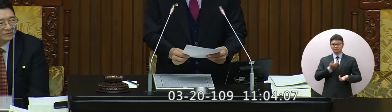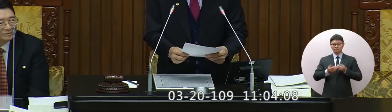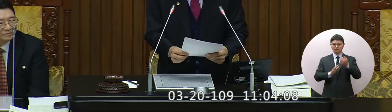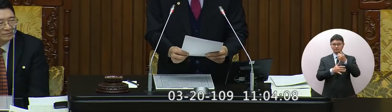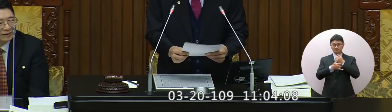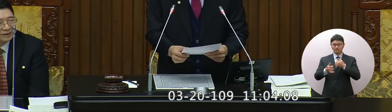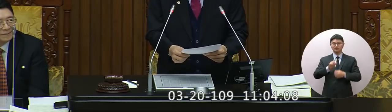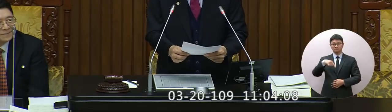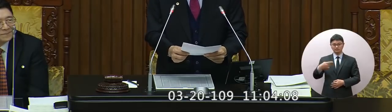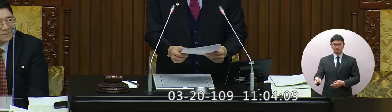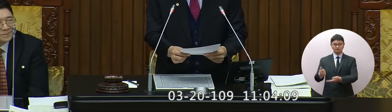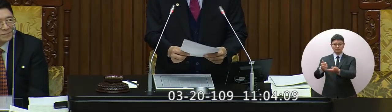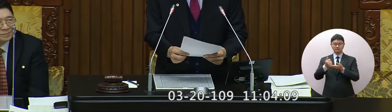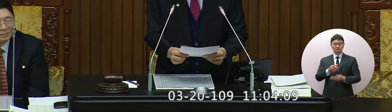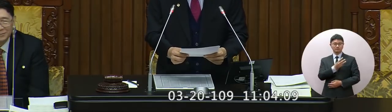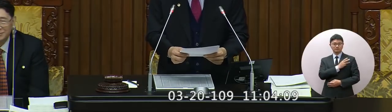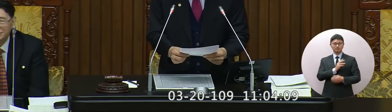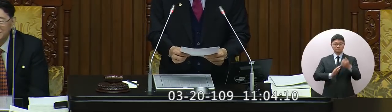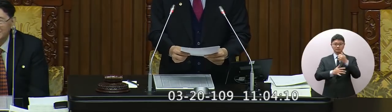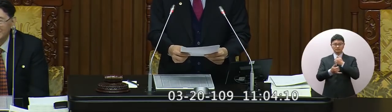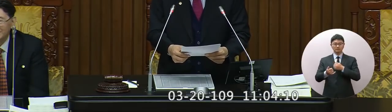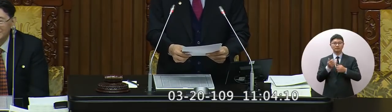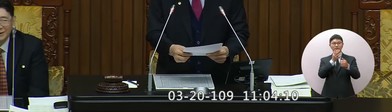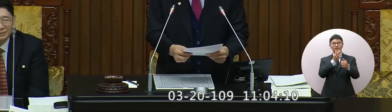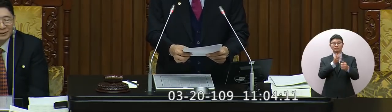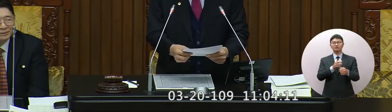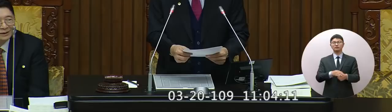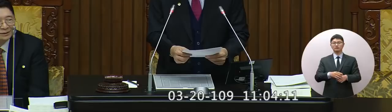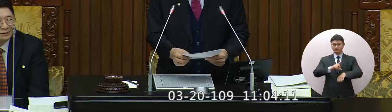委員接下來請趙天寧委員質詢尋找時間